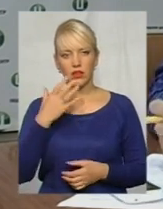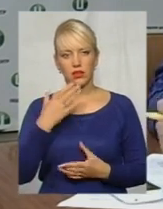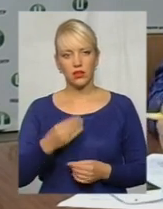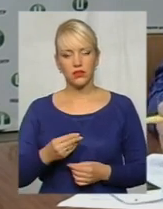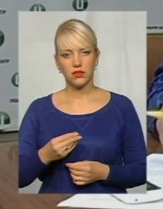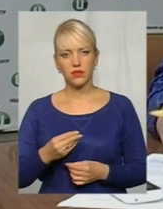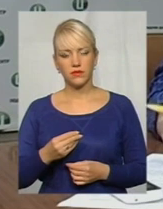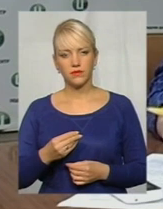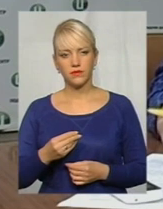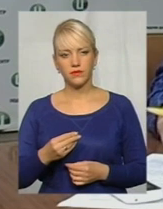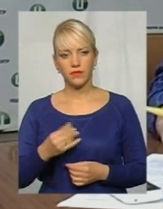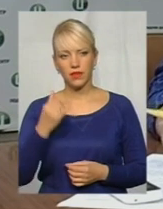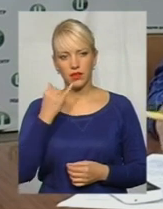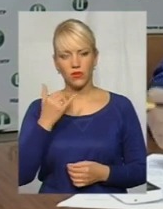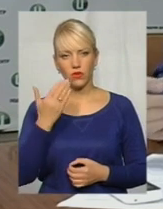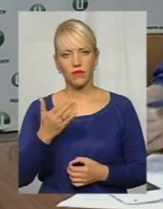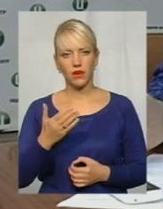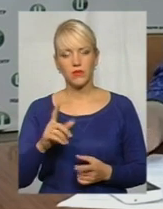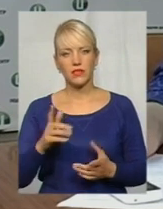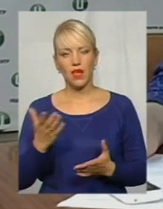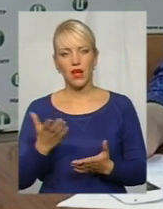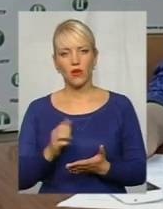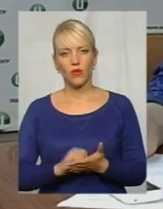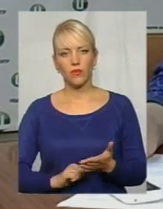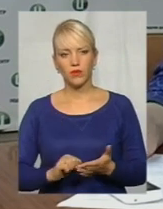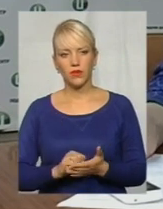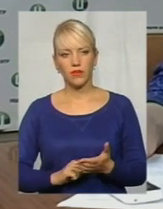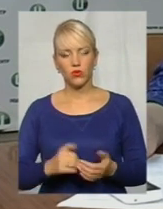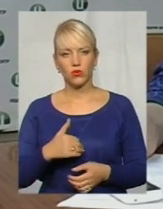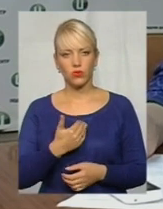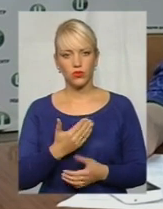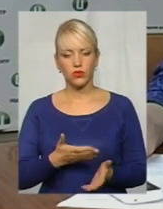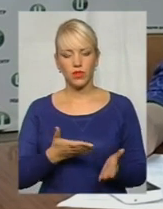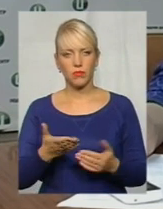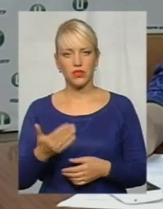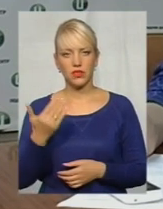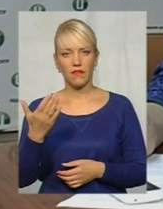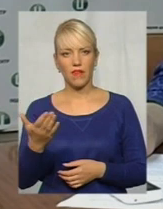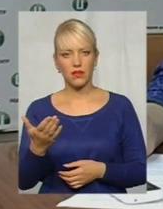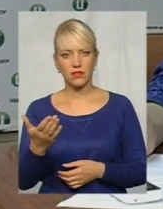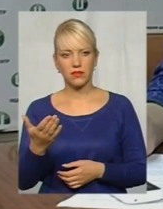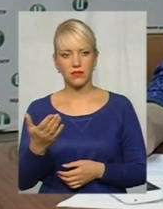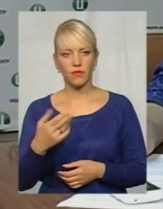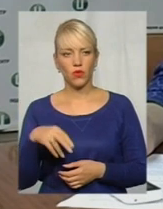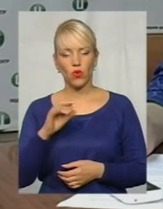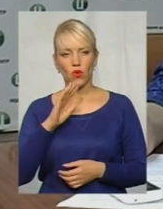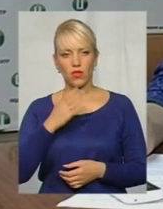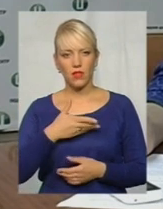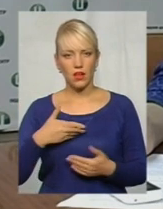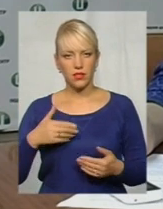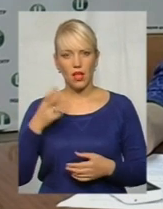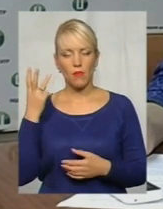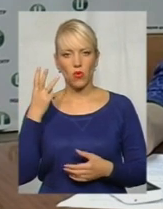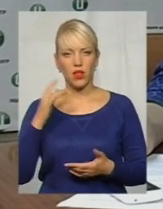Телефоную вам з якого приводу. Хочу запросити вас до нас на Поділля